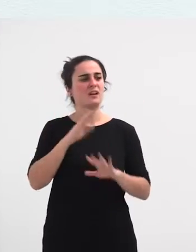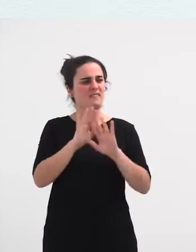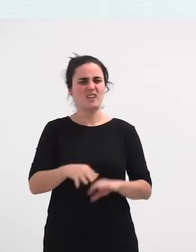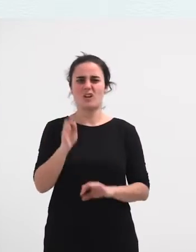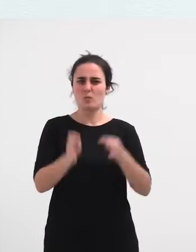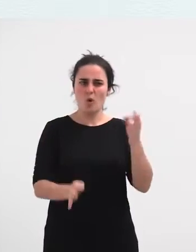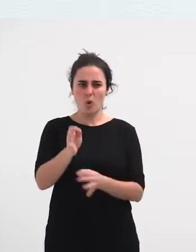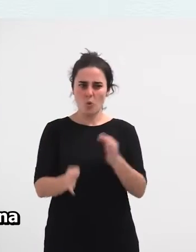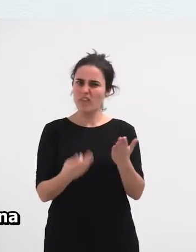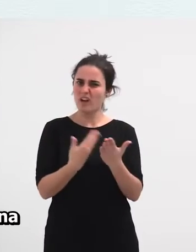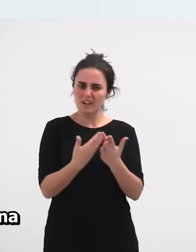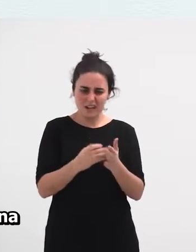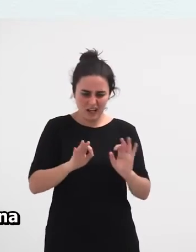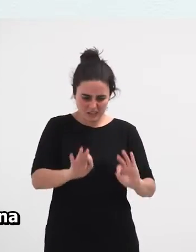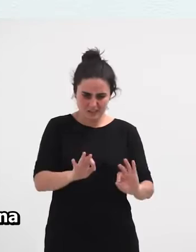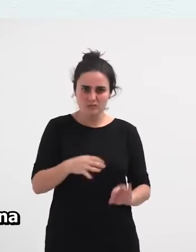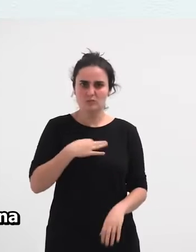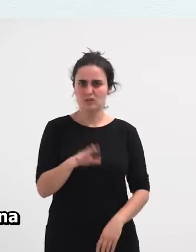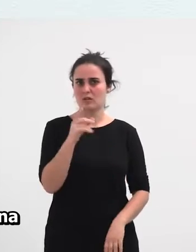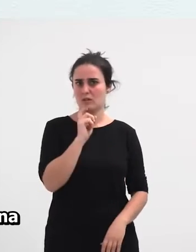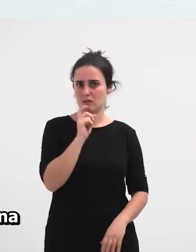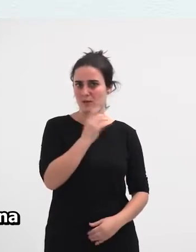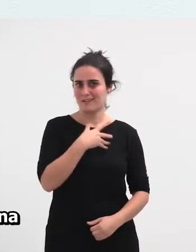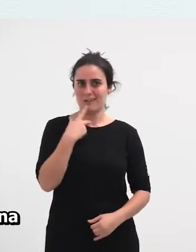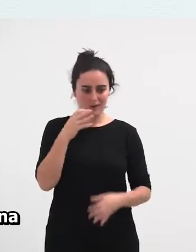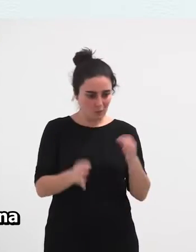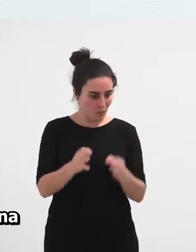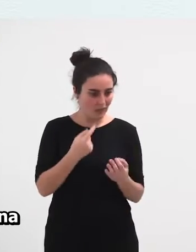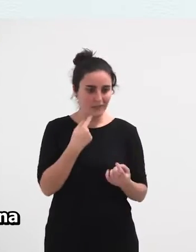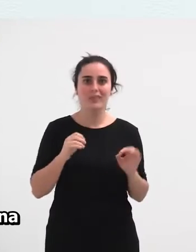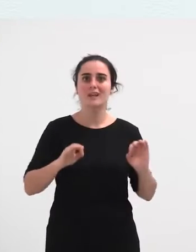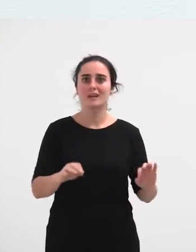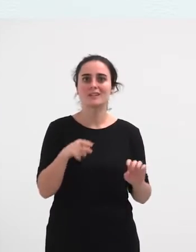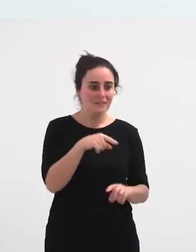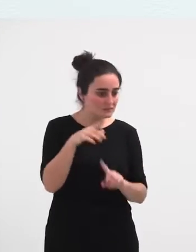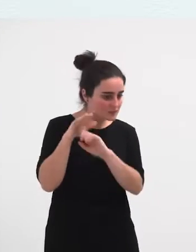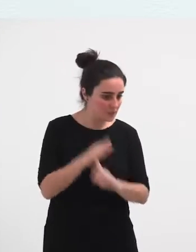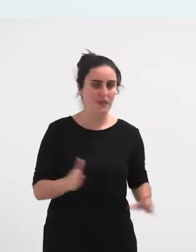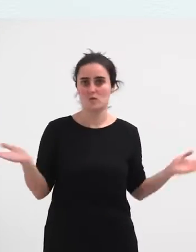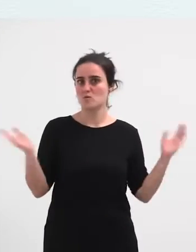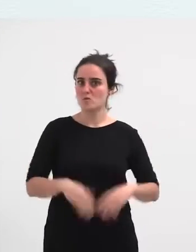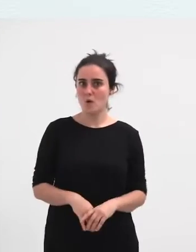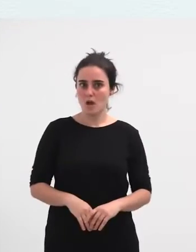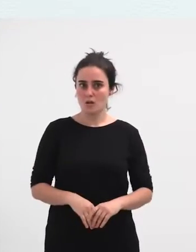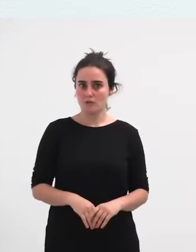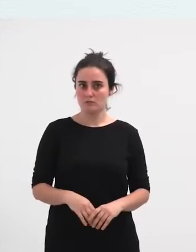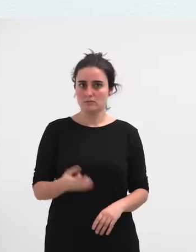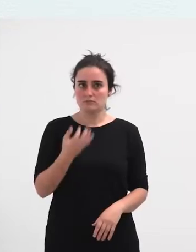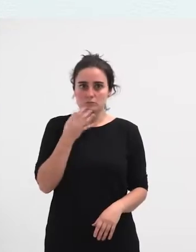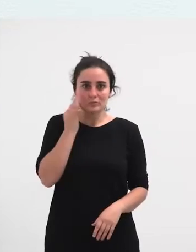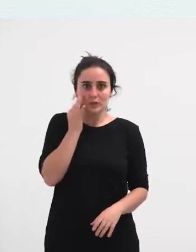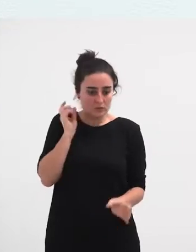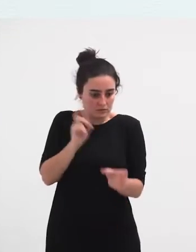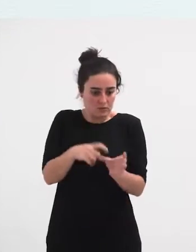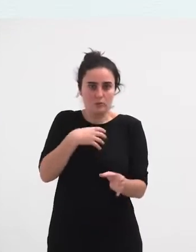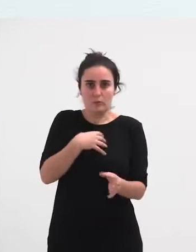hau adierazi izana. Nola da posible epaitegiek adierazi izana ez direla diskriminatorioak emakumeek argi eta garbi ezin badute parte hartu